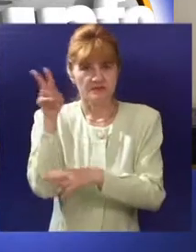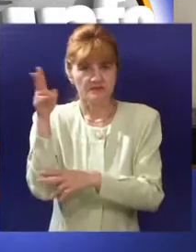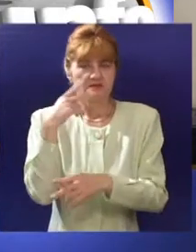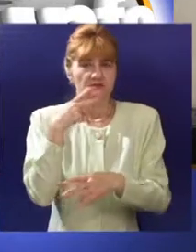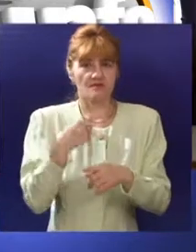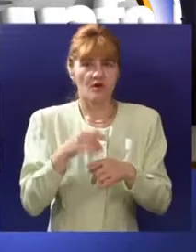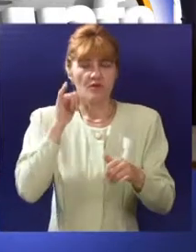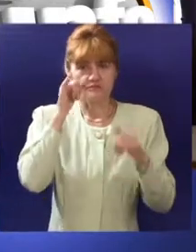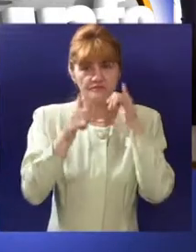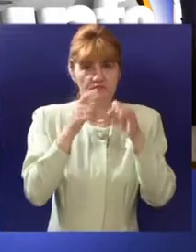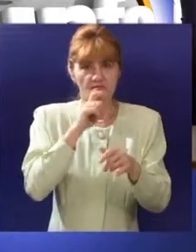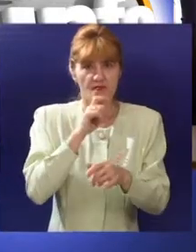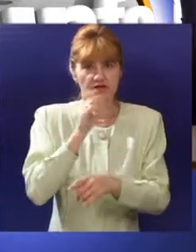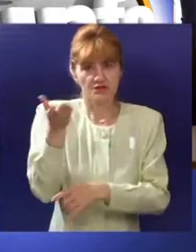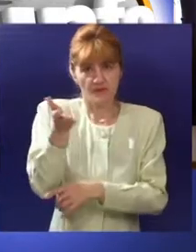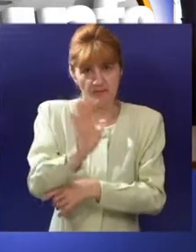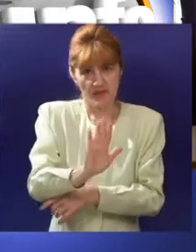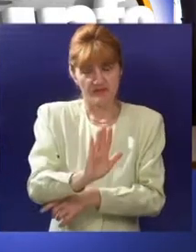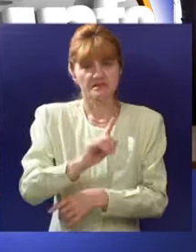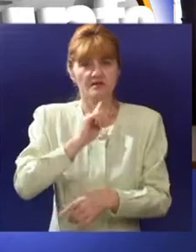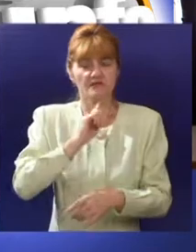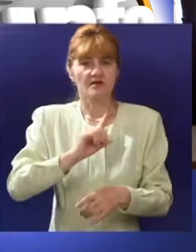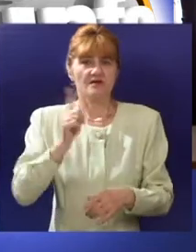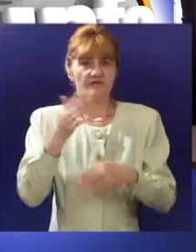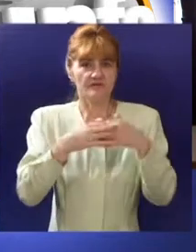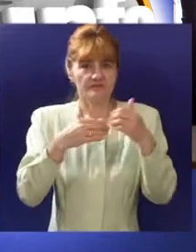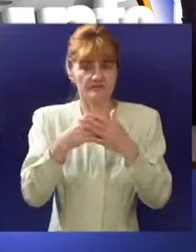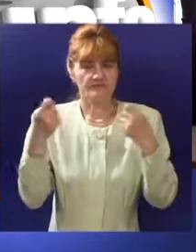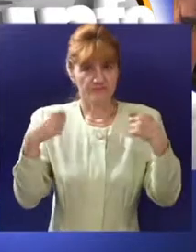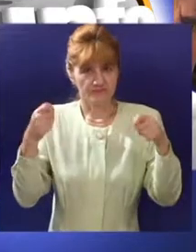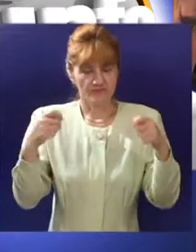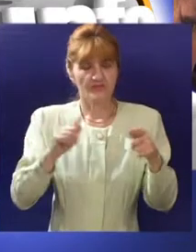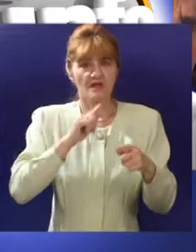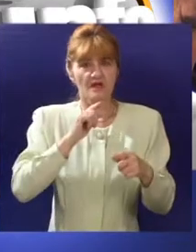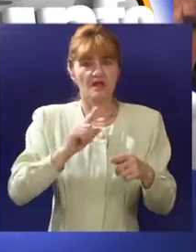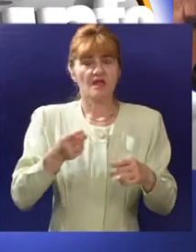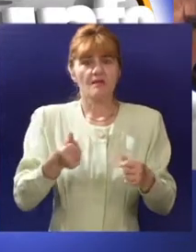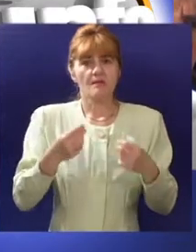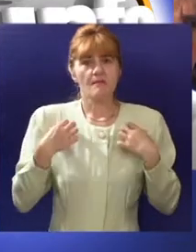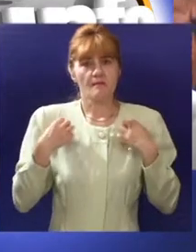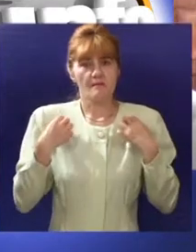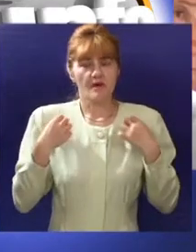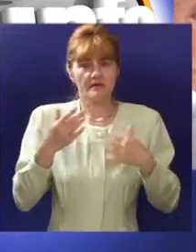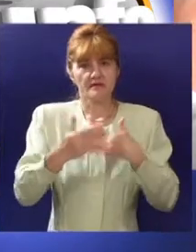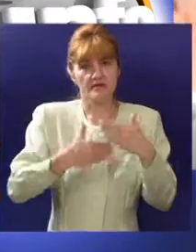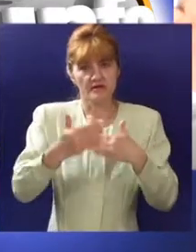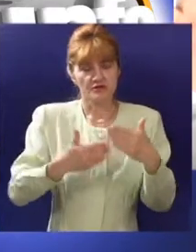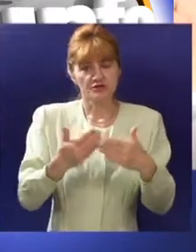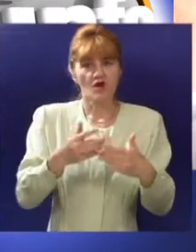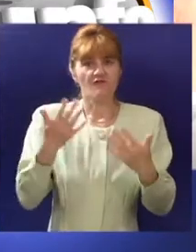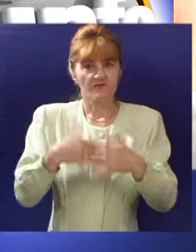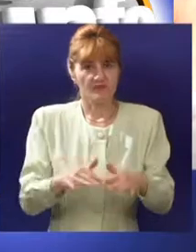Potisja delegaciju iz Mađarske čine predstavnici većih kompanija iz građevinske industrije ali i predstavnika tekstilne industrije kao i